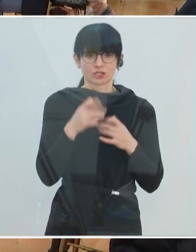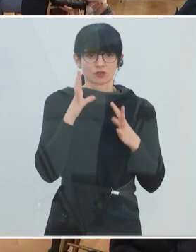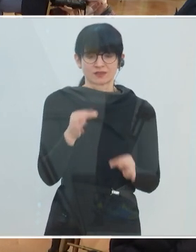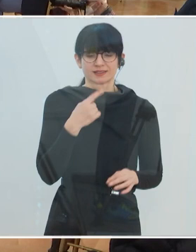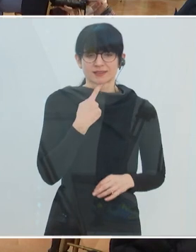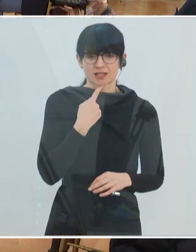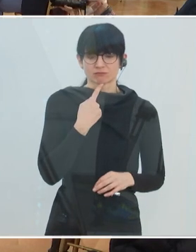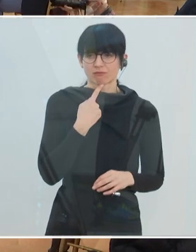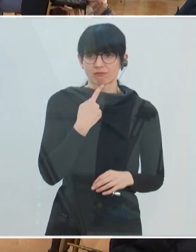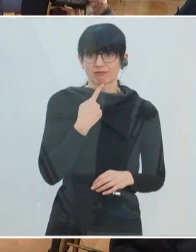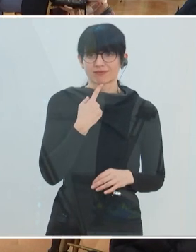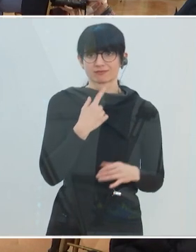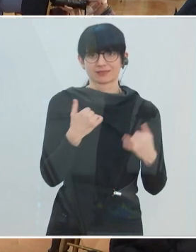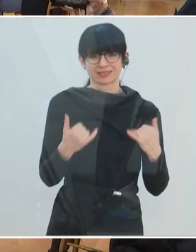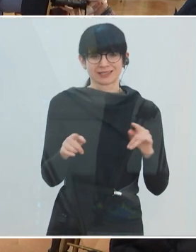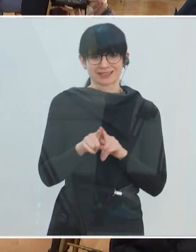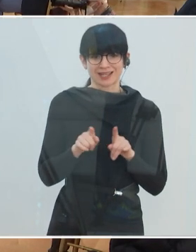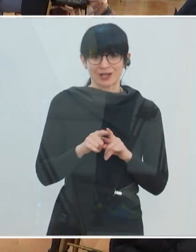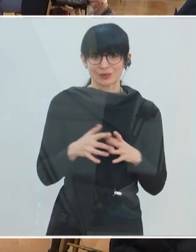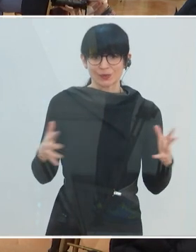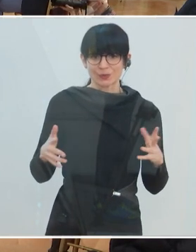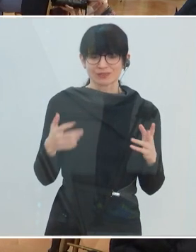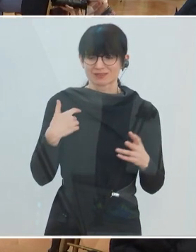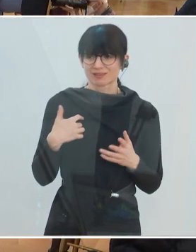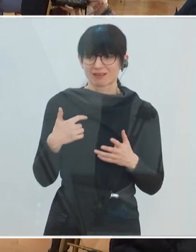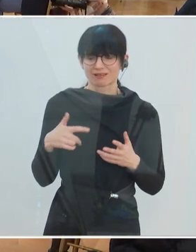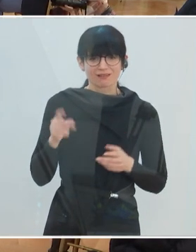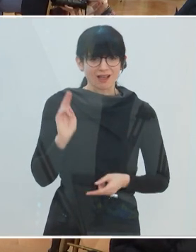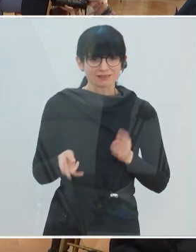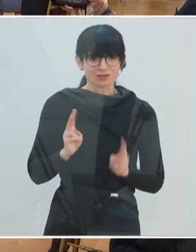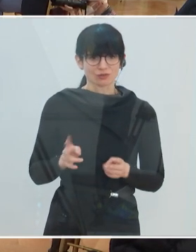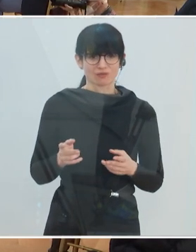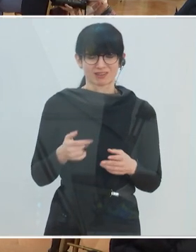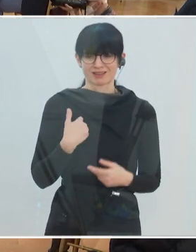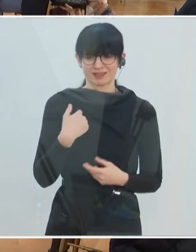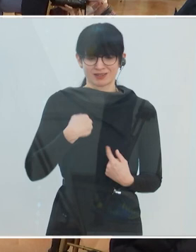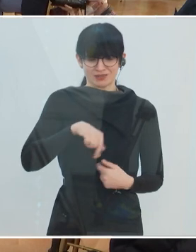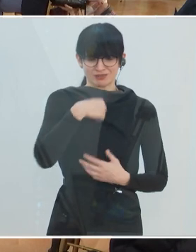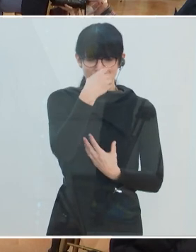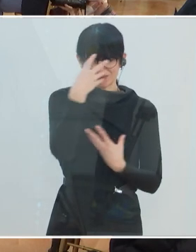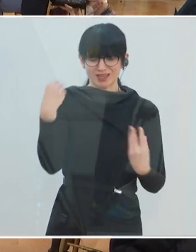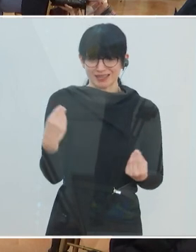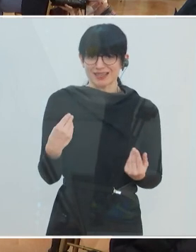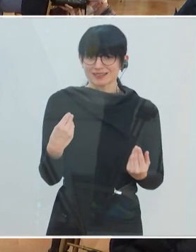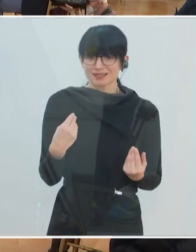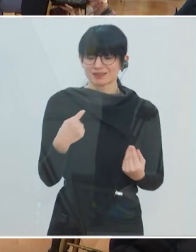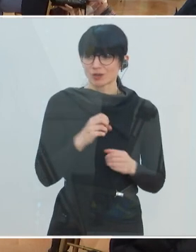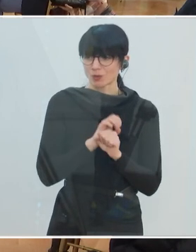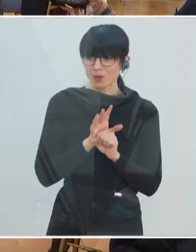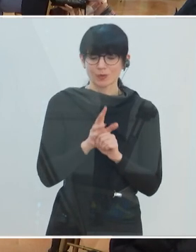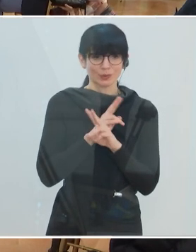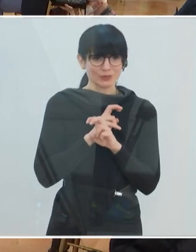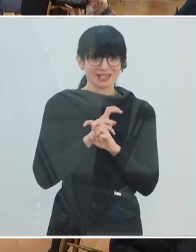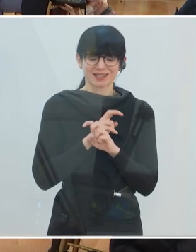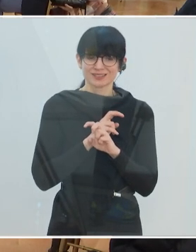gesagt hat, ja, aber das ist jetzt auch eine große Katastrophe, die uns betrifft. Und das vergessen wir natürlich ganz oft im kleinen Österreich,